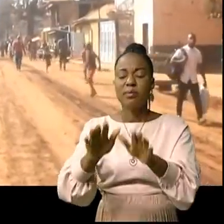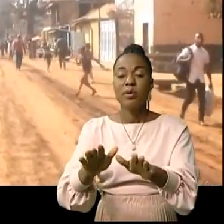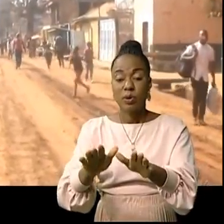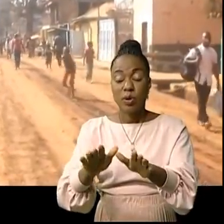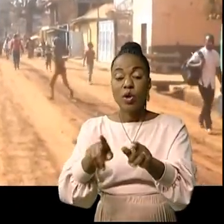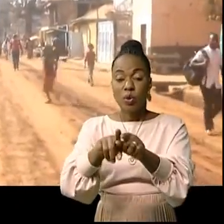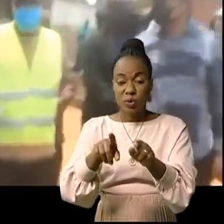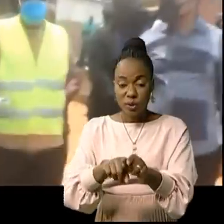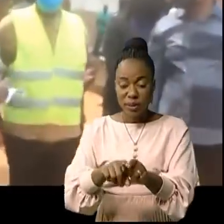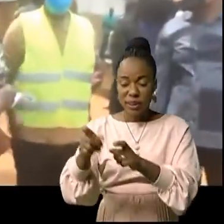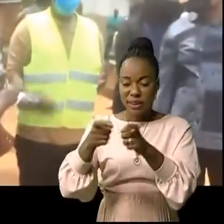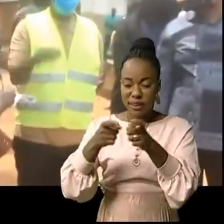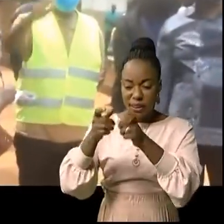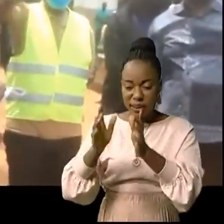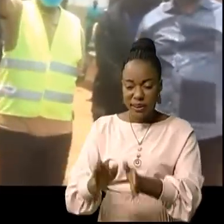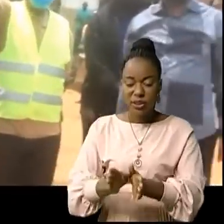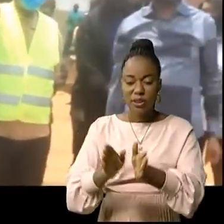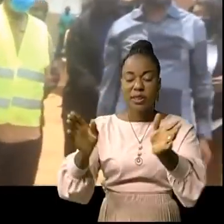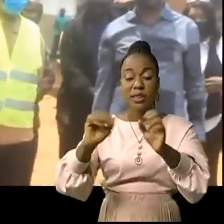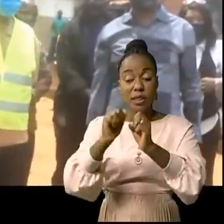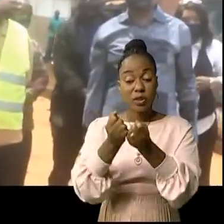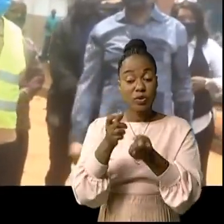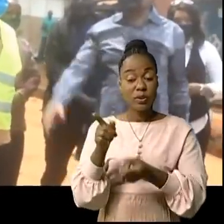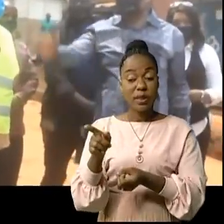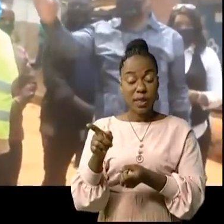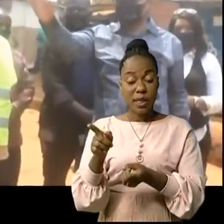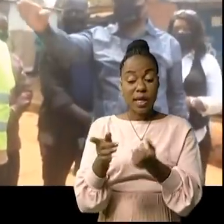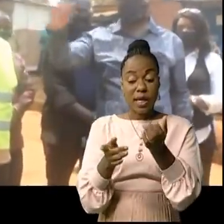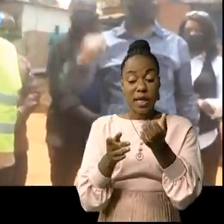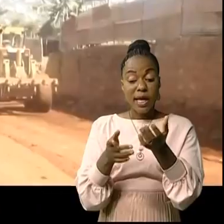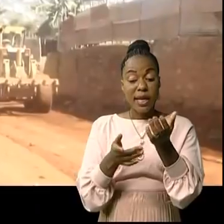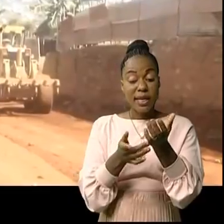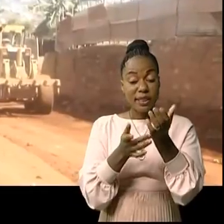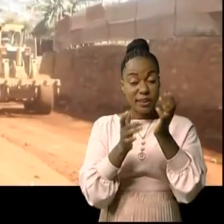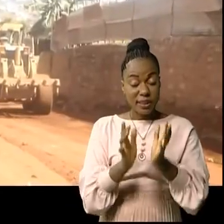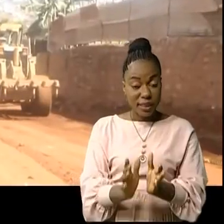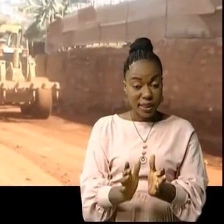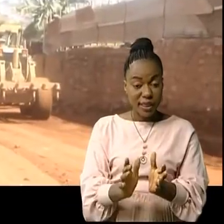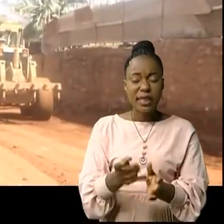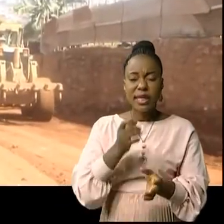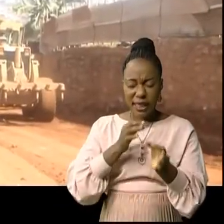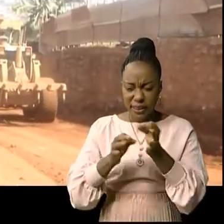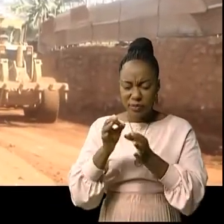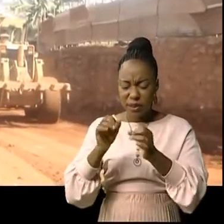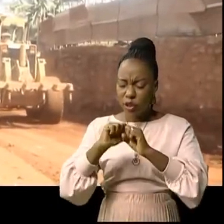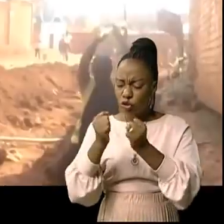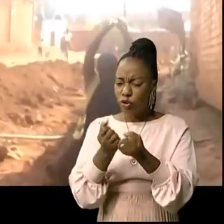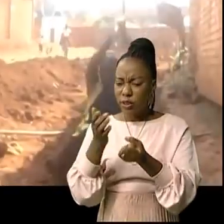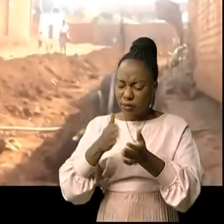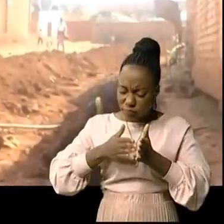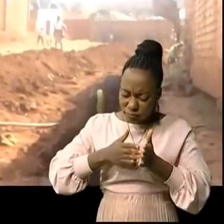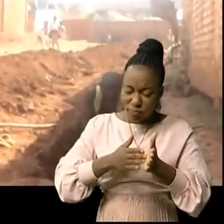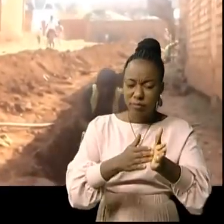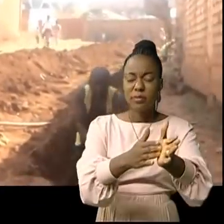conduite du directeur général de l'entreprise Meenders, l'ingénieur Jean-Marie Vianney, ces derniers précisent que cette société poursuit